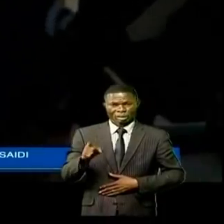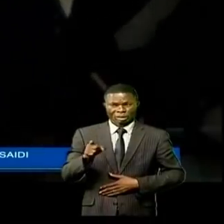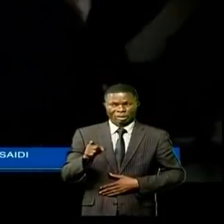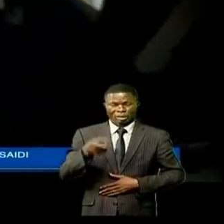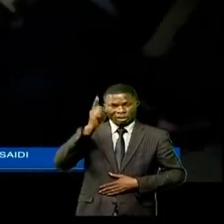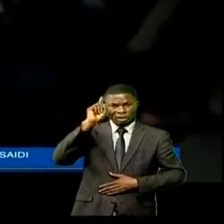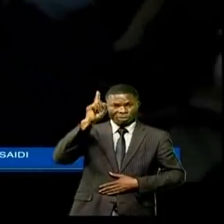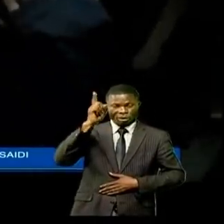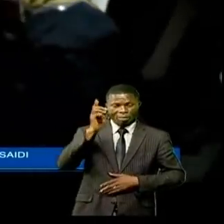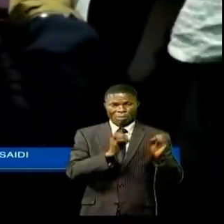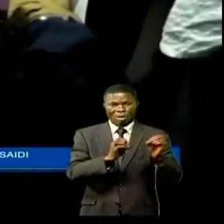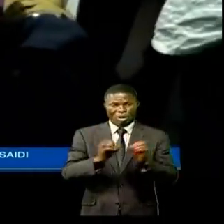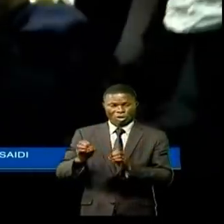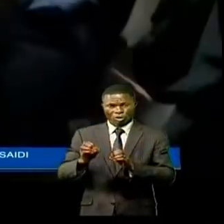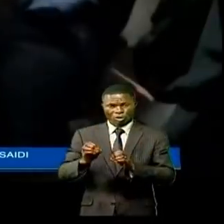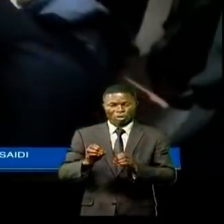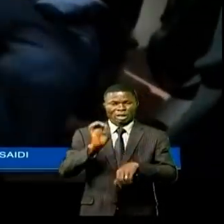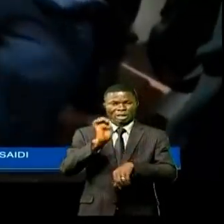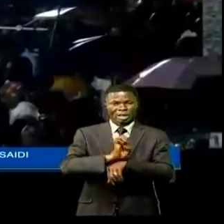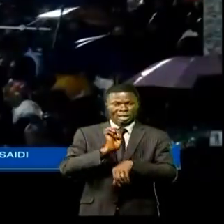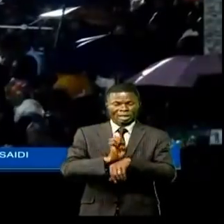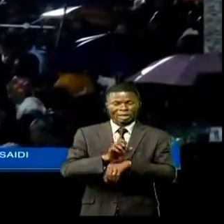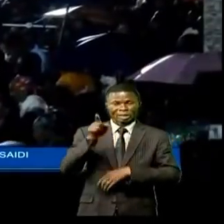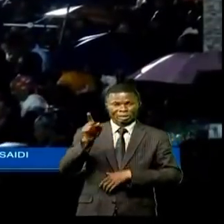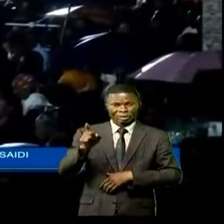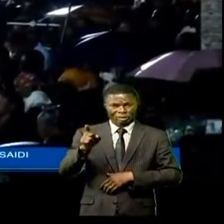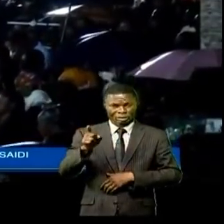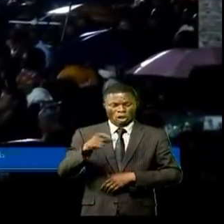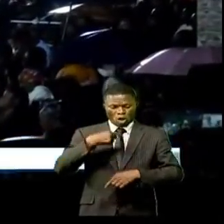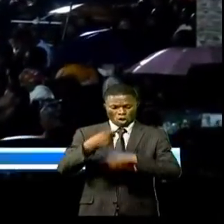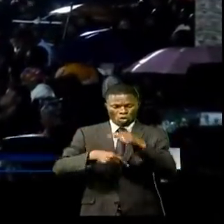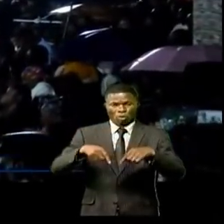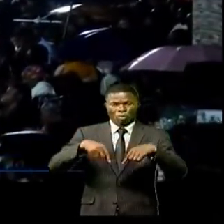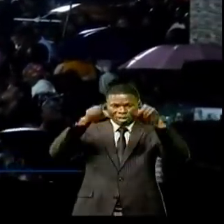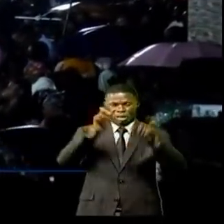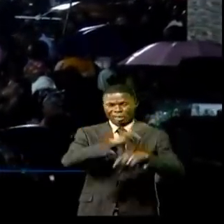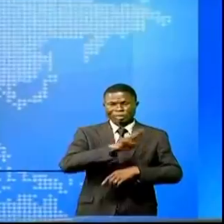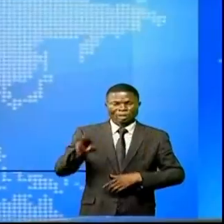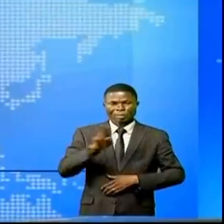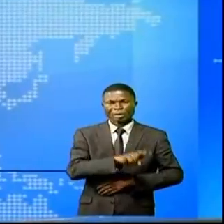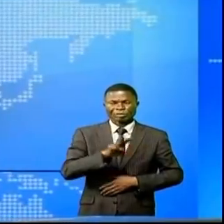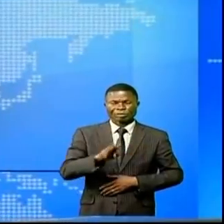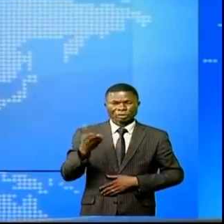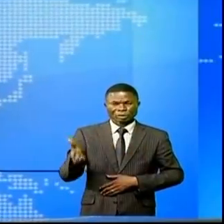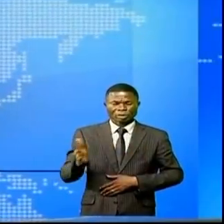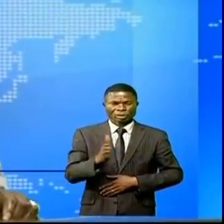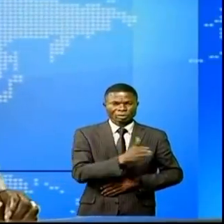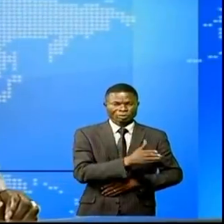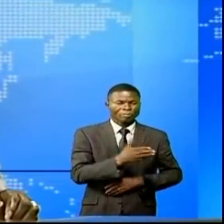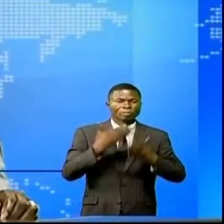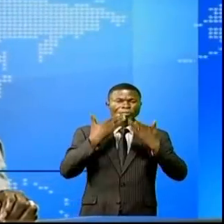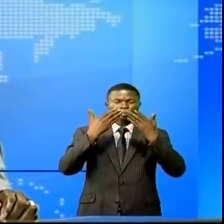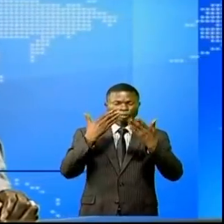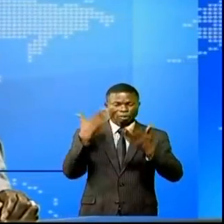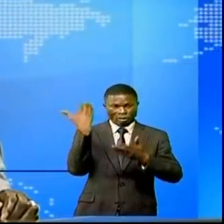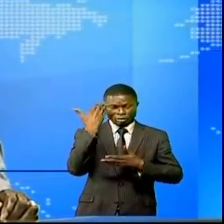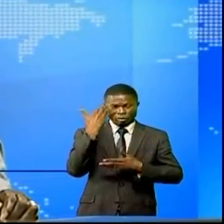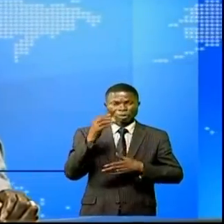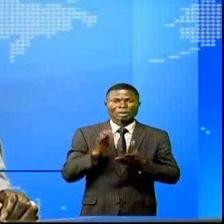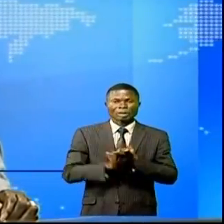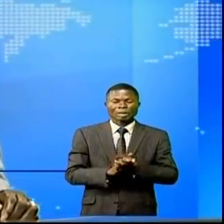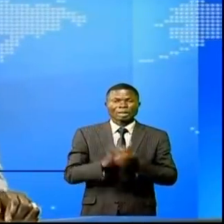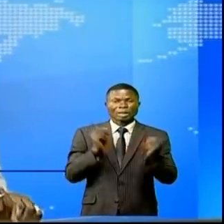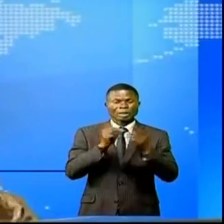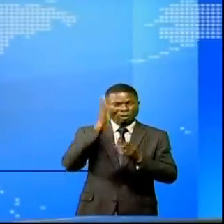première tenue dans une autre église que les ministères amènent en ce début d'année 2022. Merci de suivre ce journal. Je vous